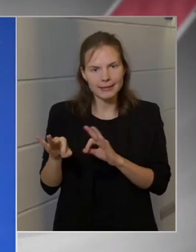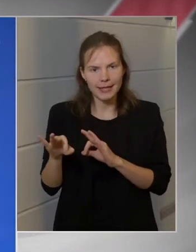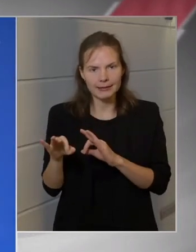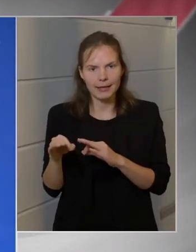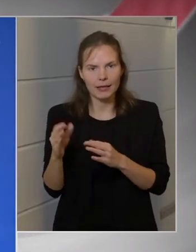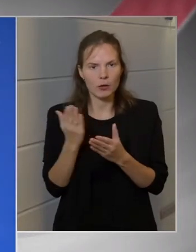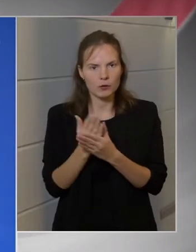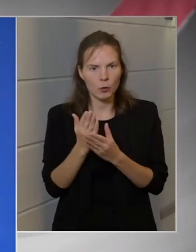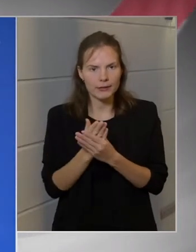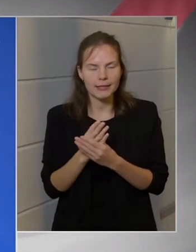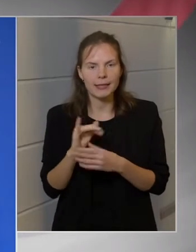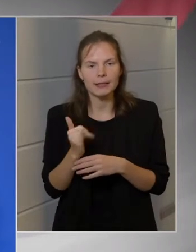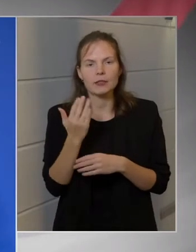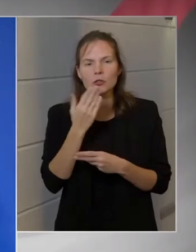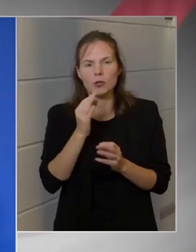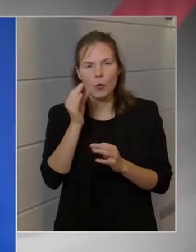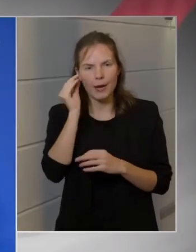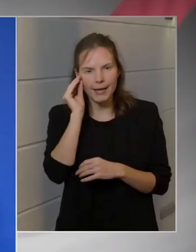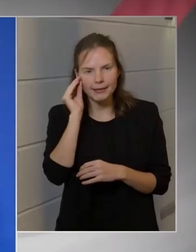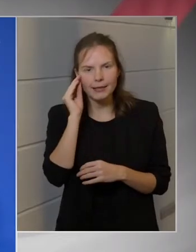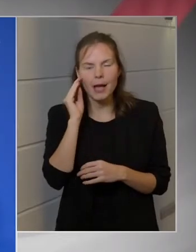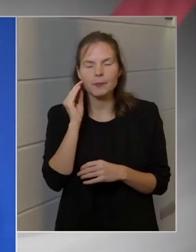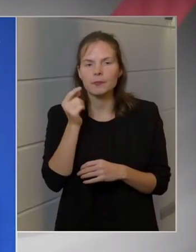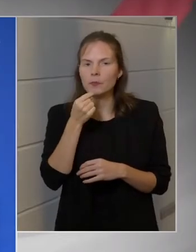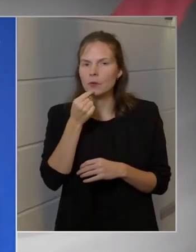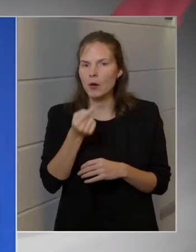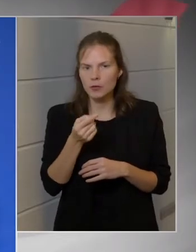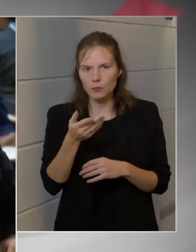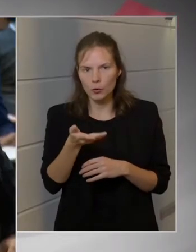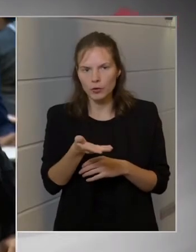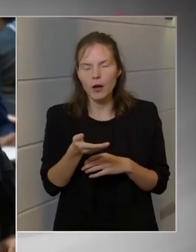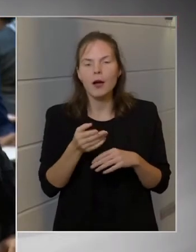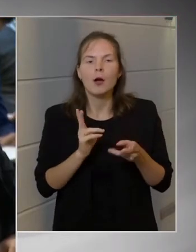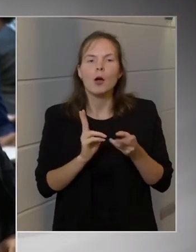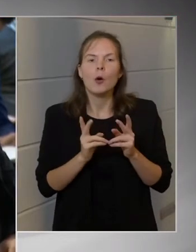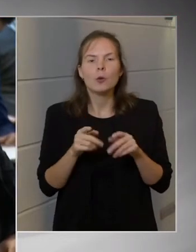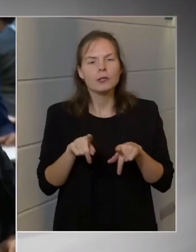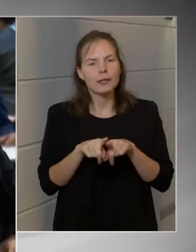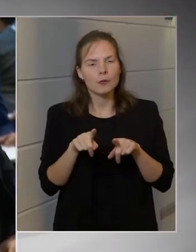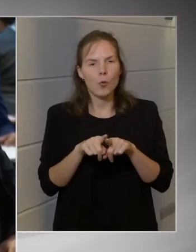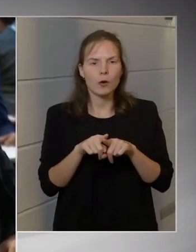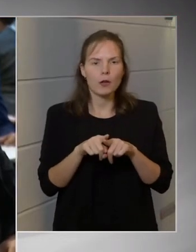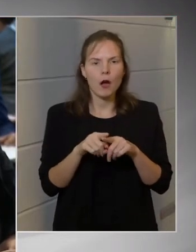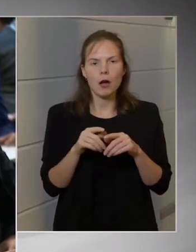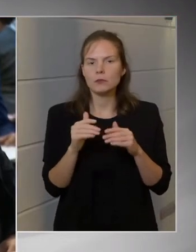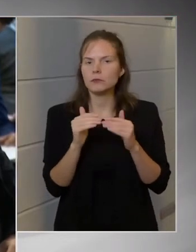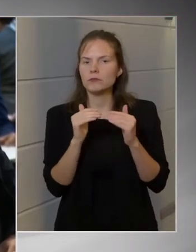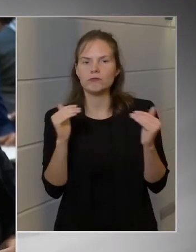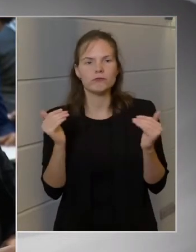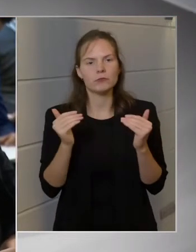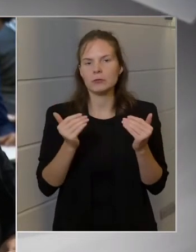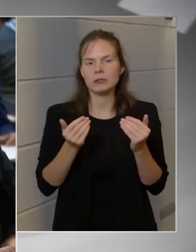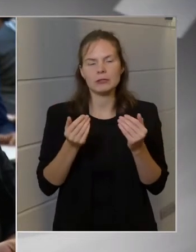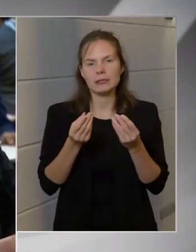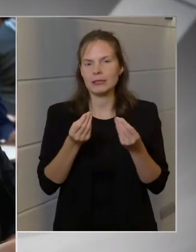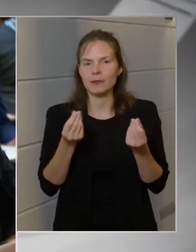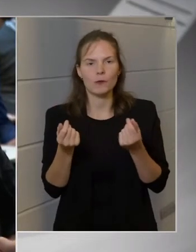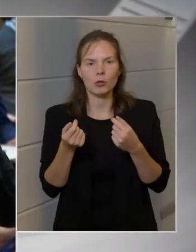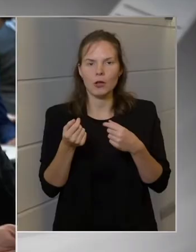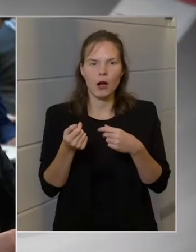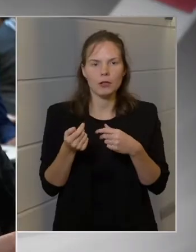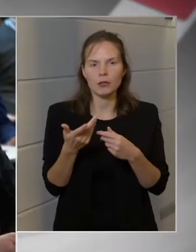a dossziét, és ha jól értettem, azt mondta rá, hogy ez olyan színvonaltalan anyag volt, amit még